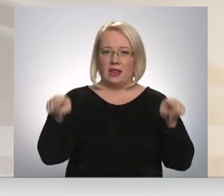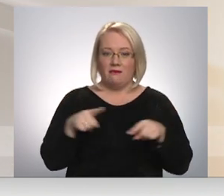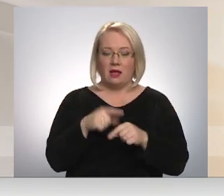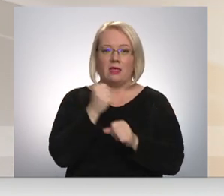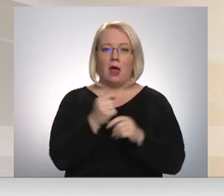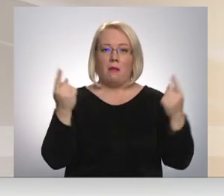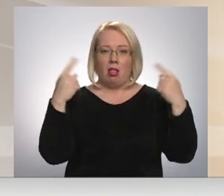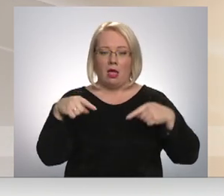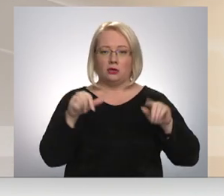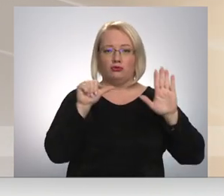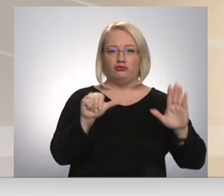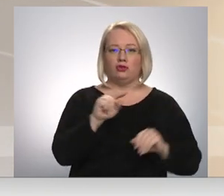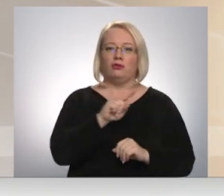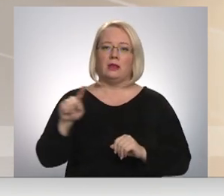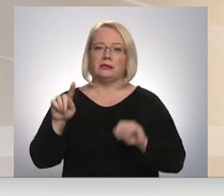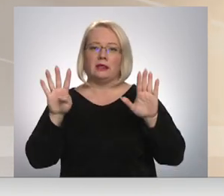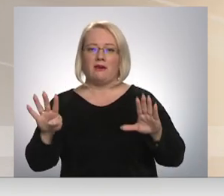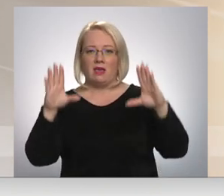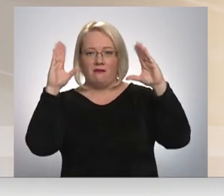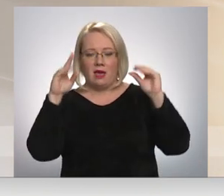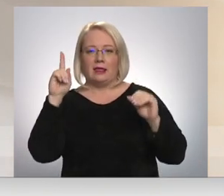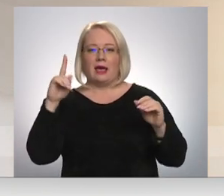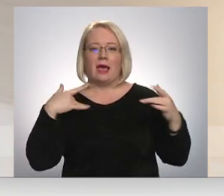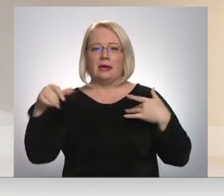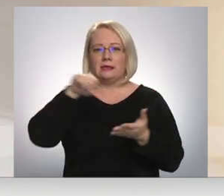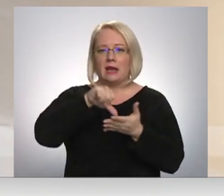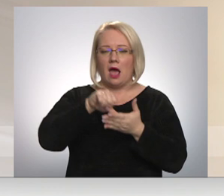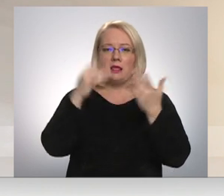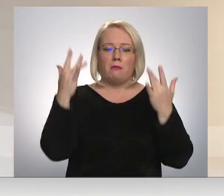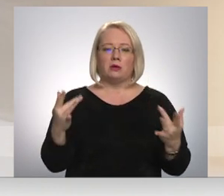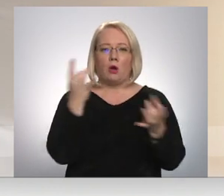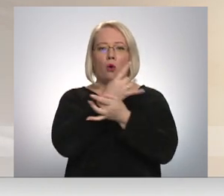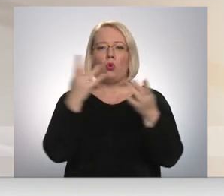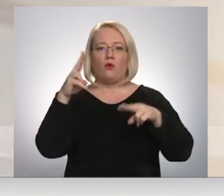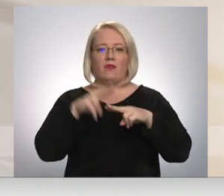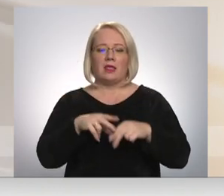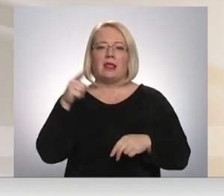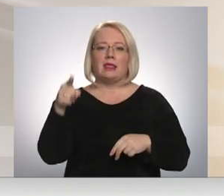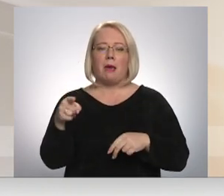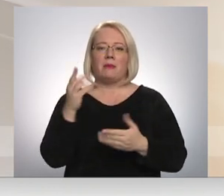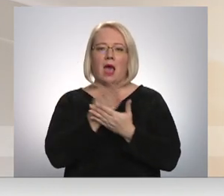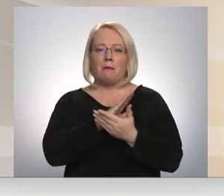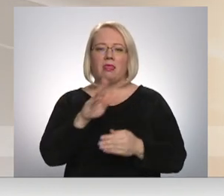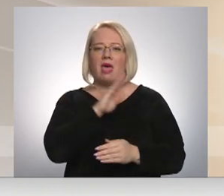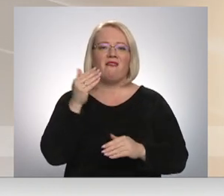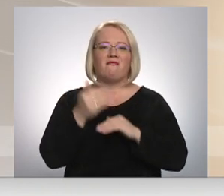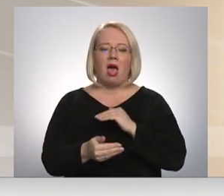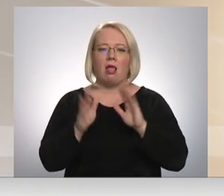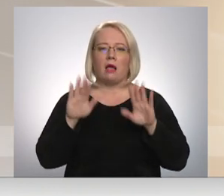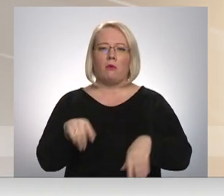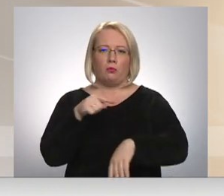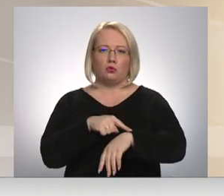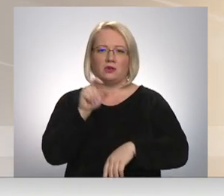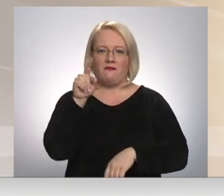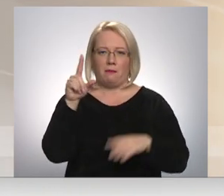sešiem līdz deviņiem. Izņemot izrādes un pasākumus kultūru vietās, tiem jābeidzis nav vēlākā 11. Dāvids Frenenfels,